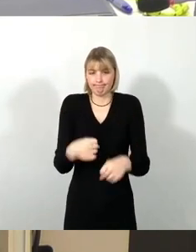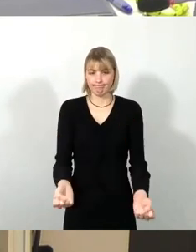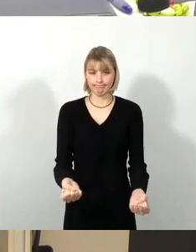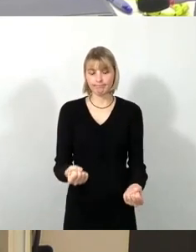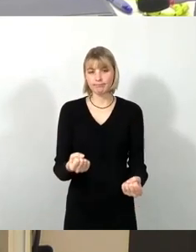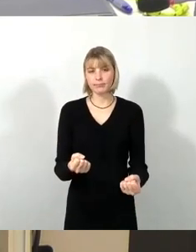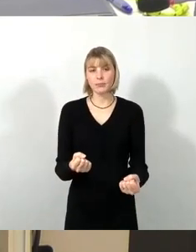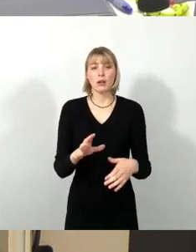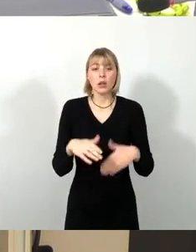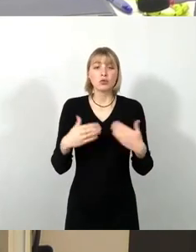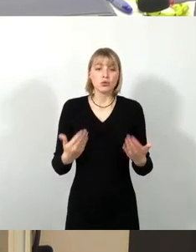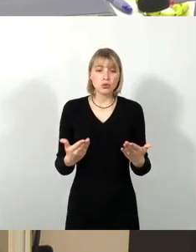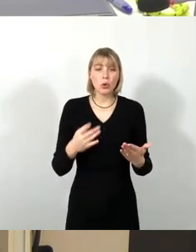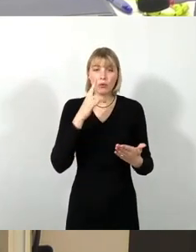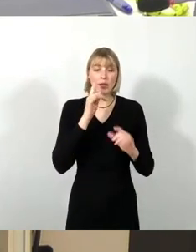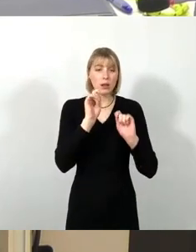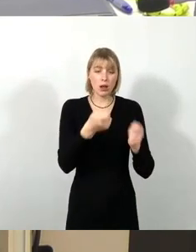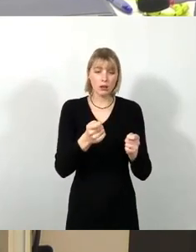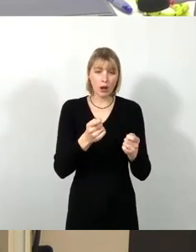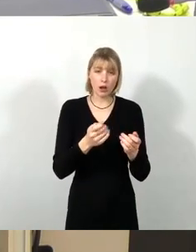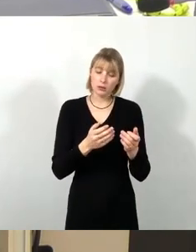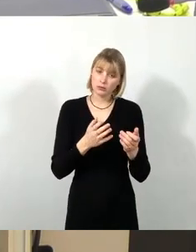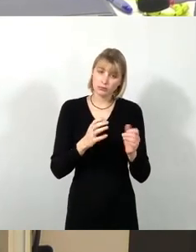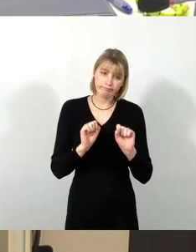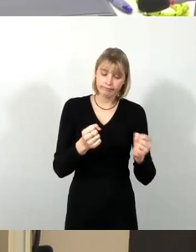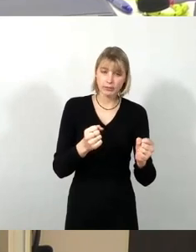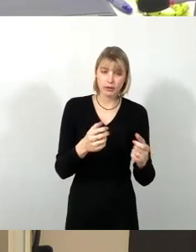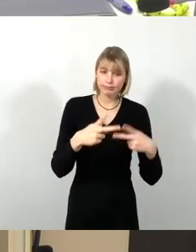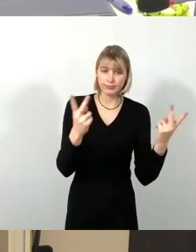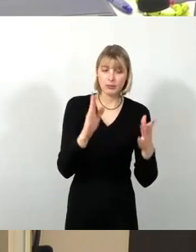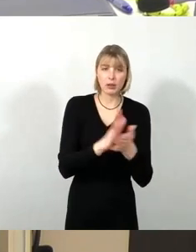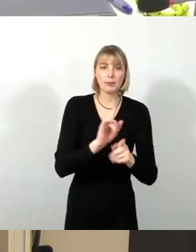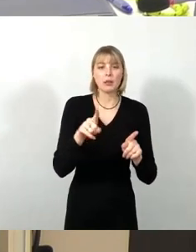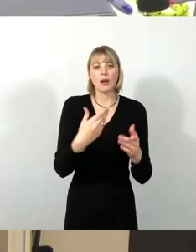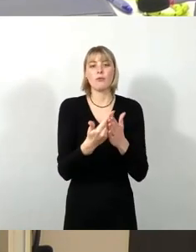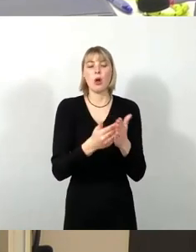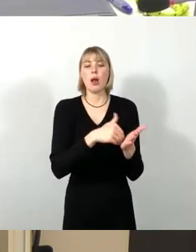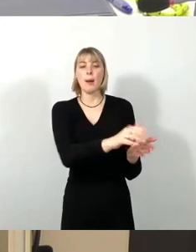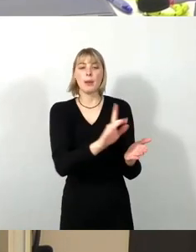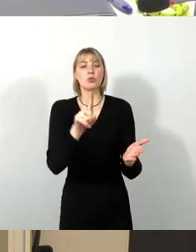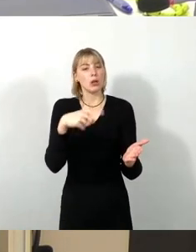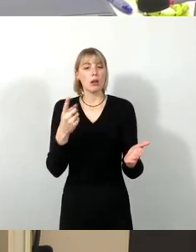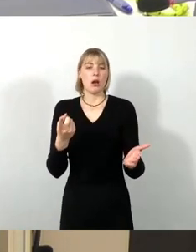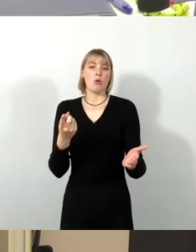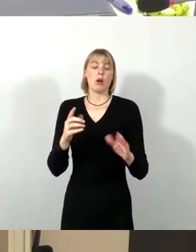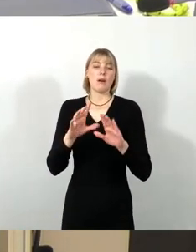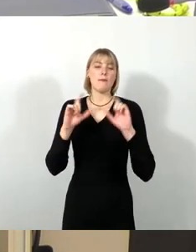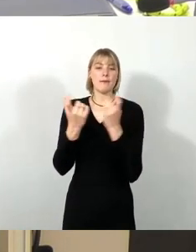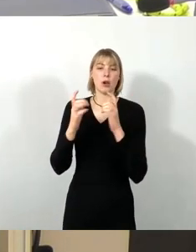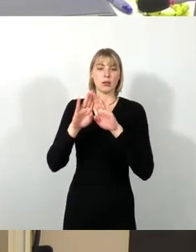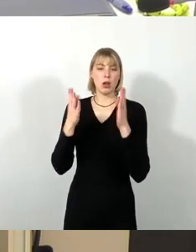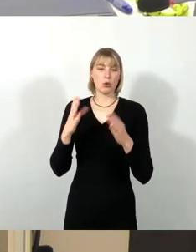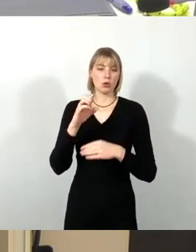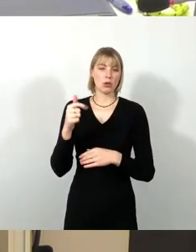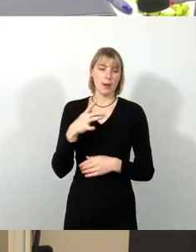unseren Antrag nie durchbekommen, dann werden wir die Vorlage ablehnen. Und dann ist im Zweifel auch das Volkshaus Kotta betroffen. Das ist dann aber die Konsequenz